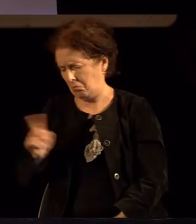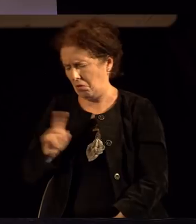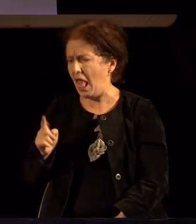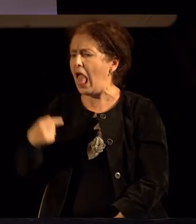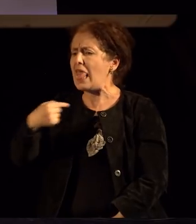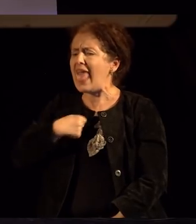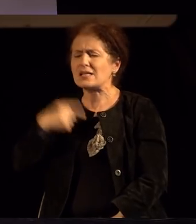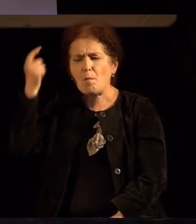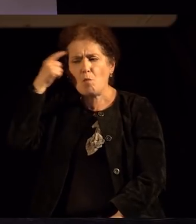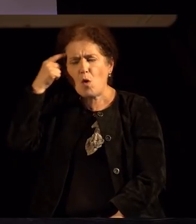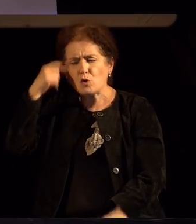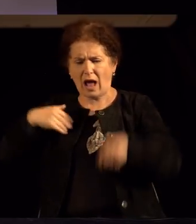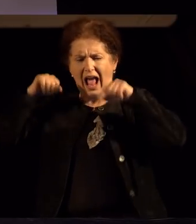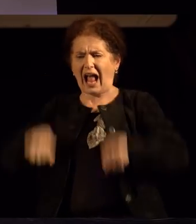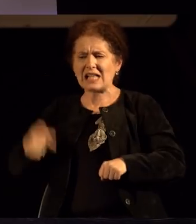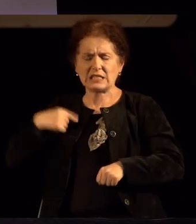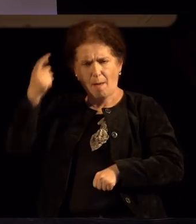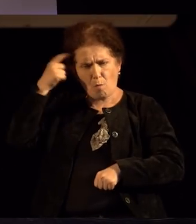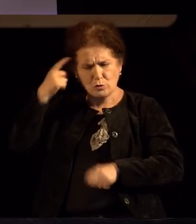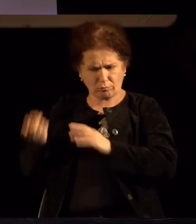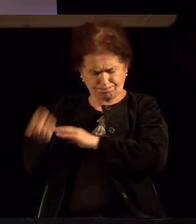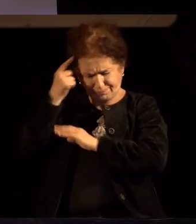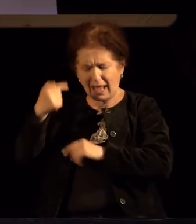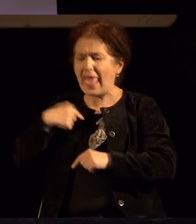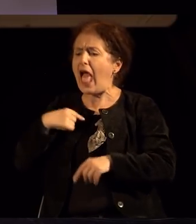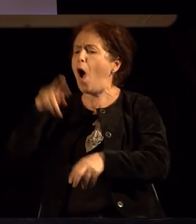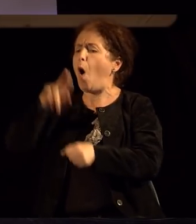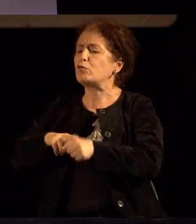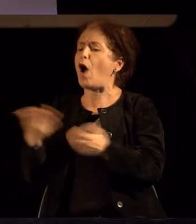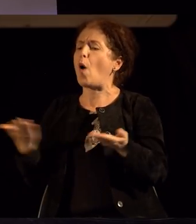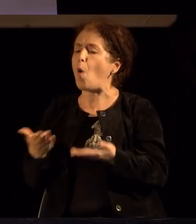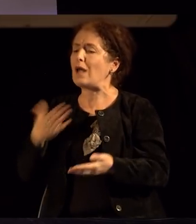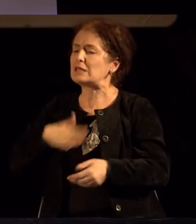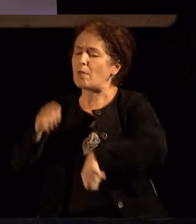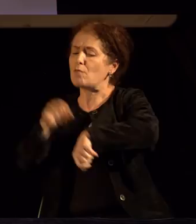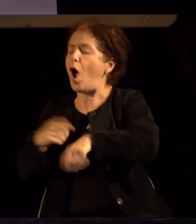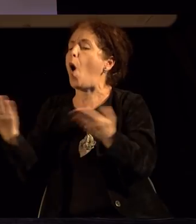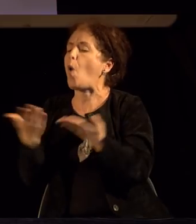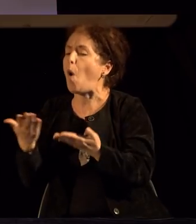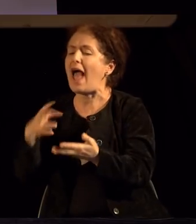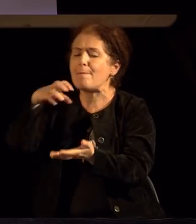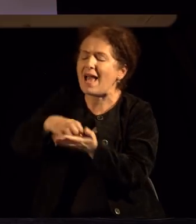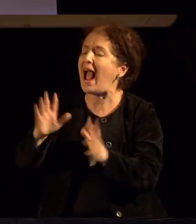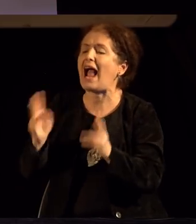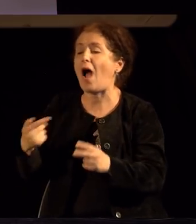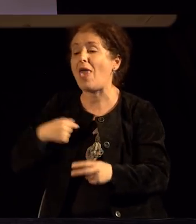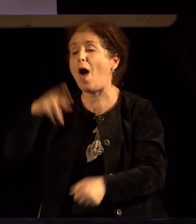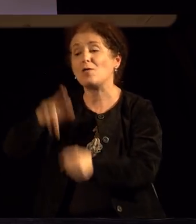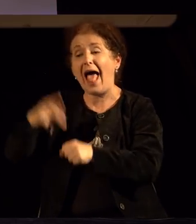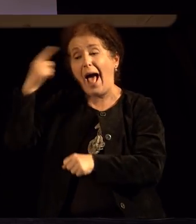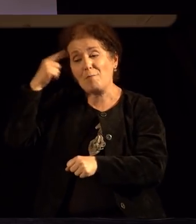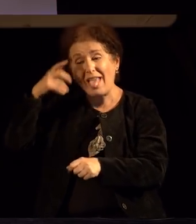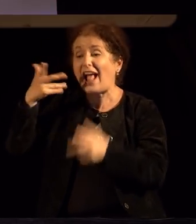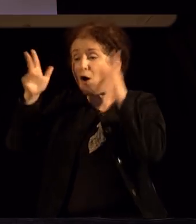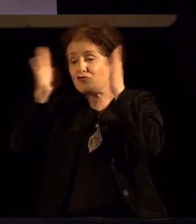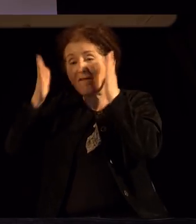јас сум тој кој владе со страстите и задоволствата и знам кога и како. И тој тука